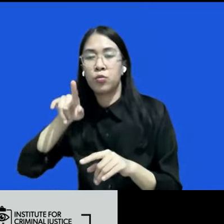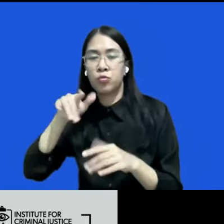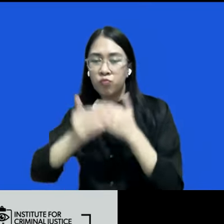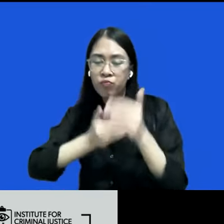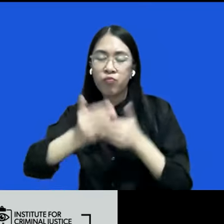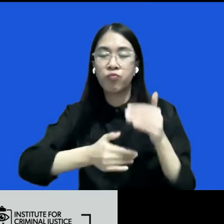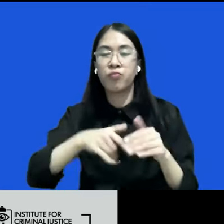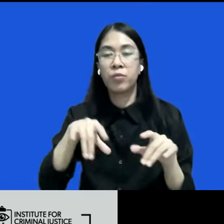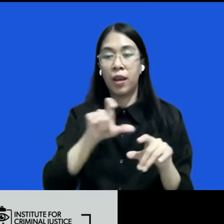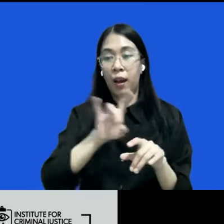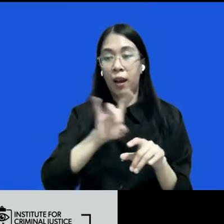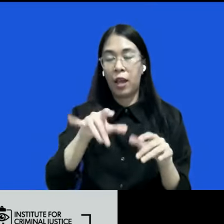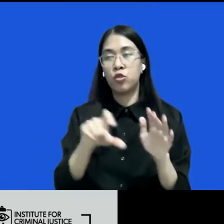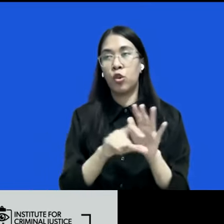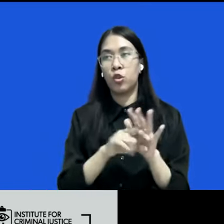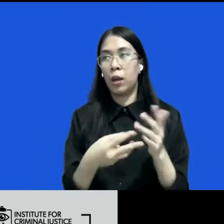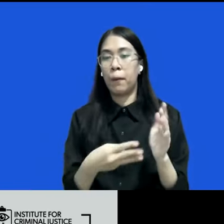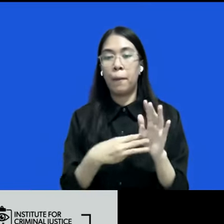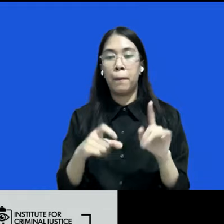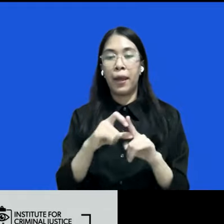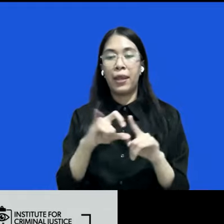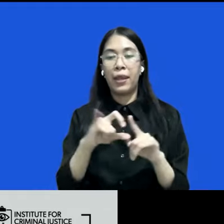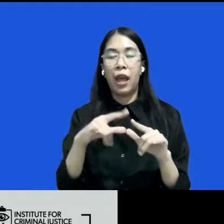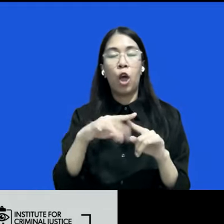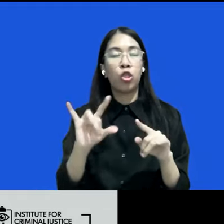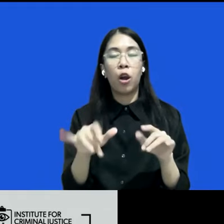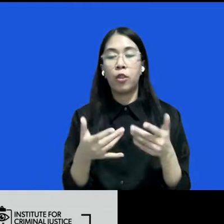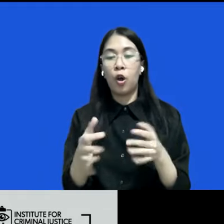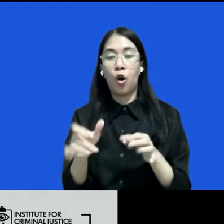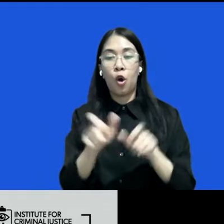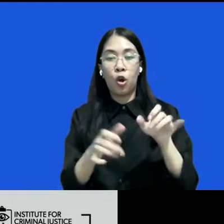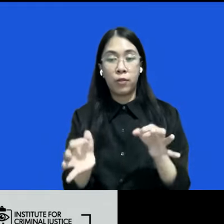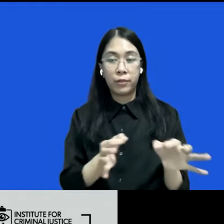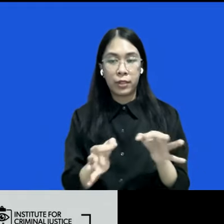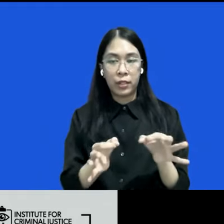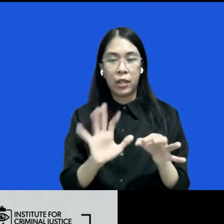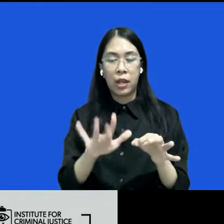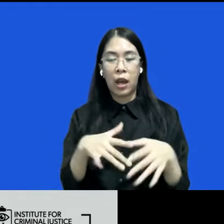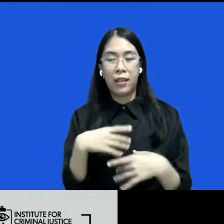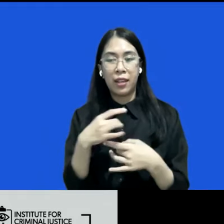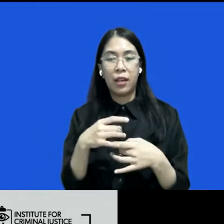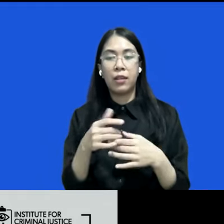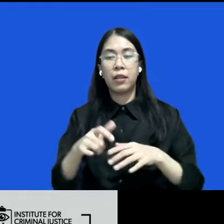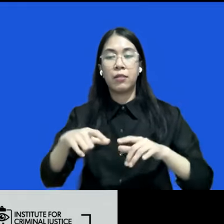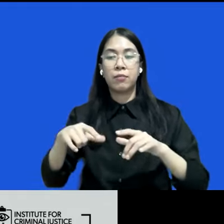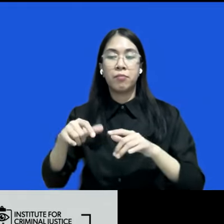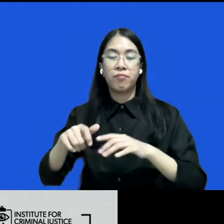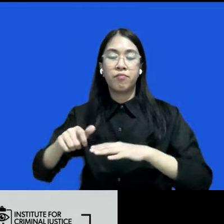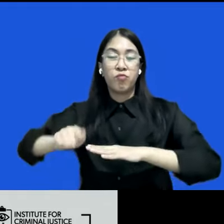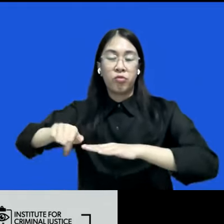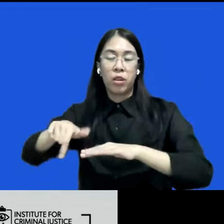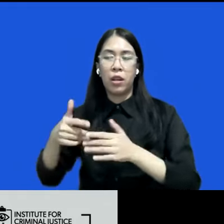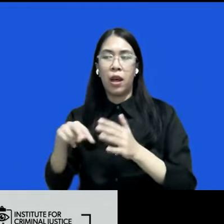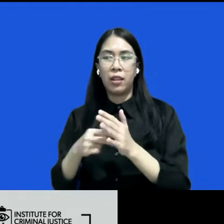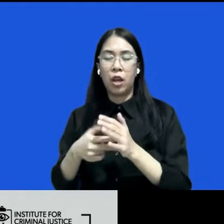lain misalnya mediatornya misalnya fasilitatornya yang gak punya intres penegakan hukum intres penegakan hukum kan mau menghukum